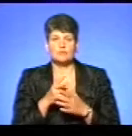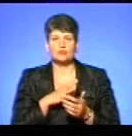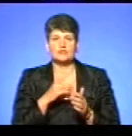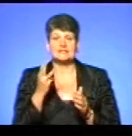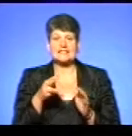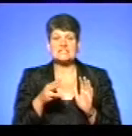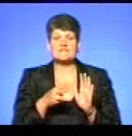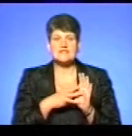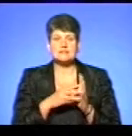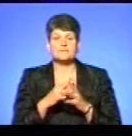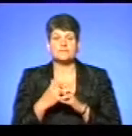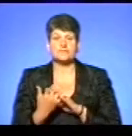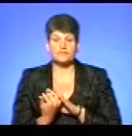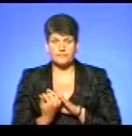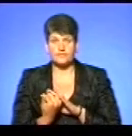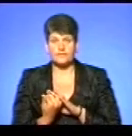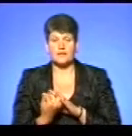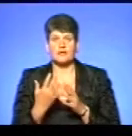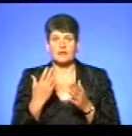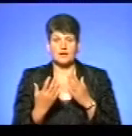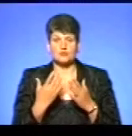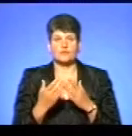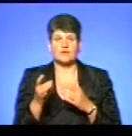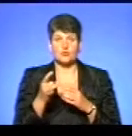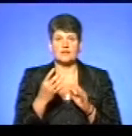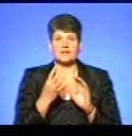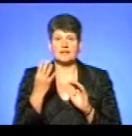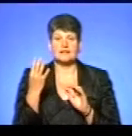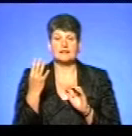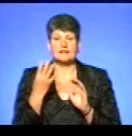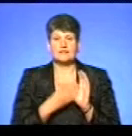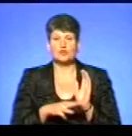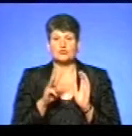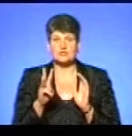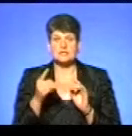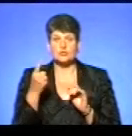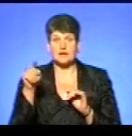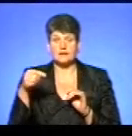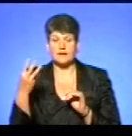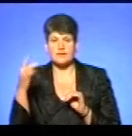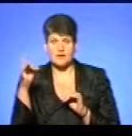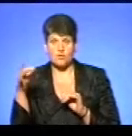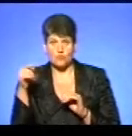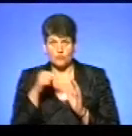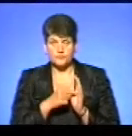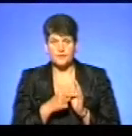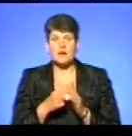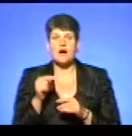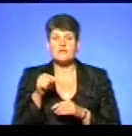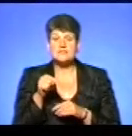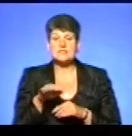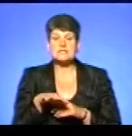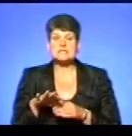населених пунктів. Це, якщо в районі 93, уявіть собі, це більше третина району. А тут, в тій ситуації, в